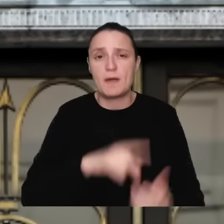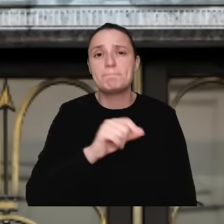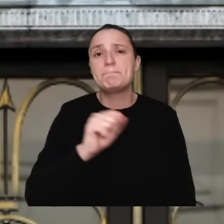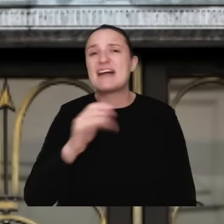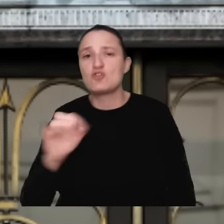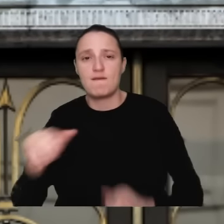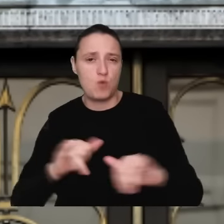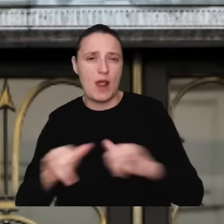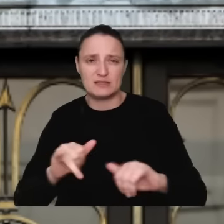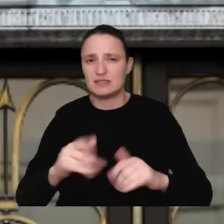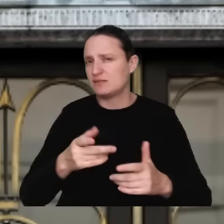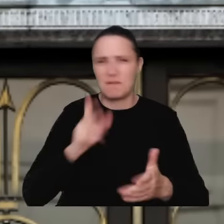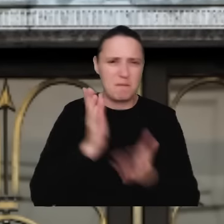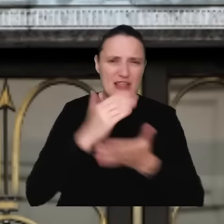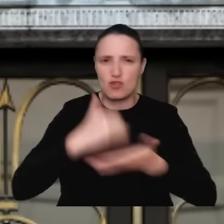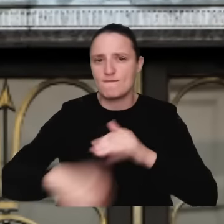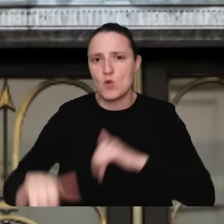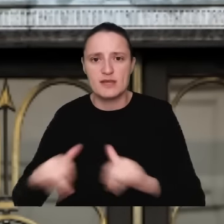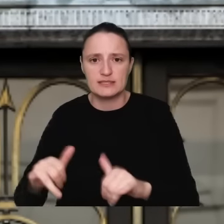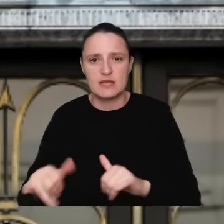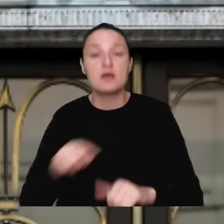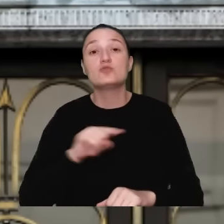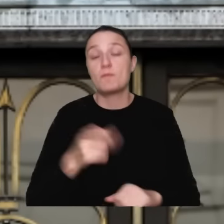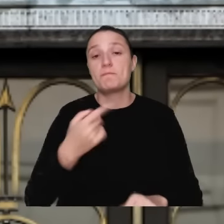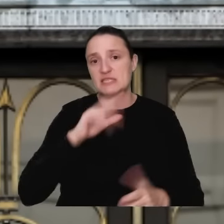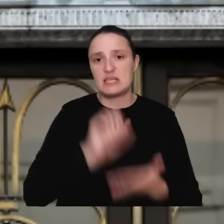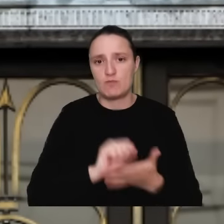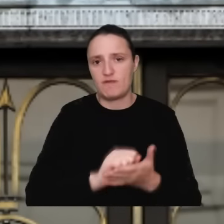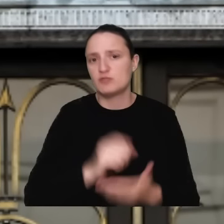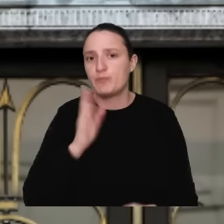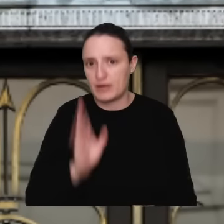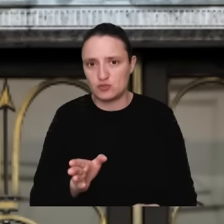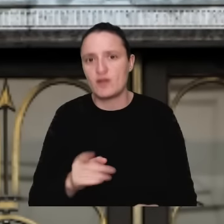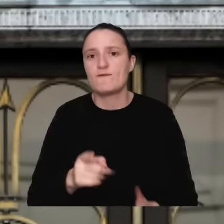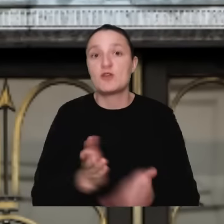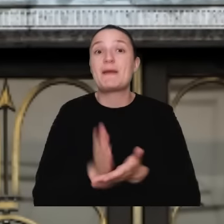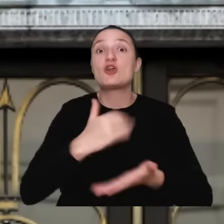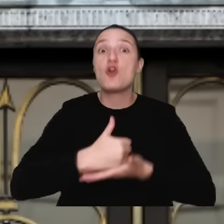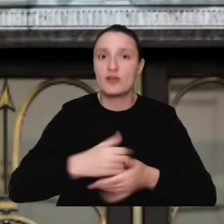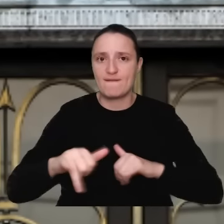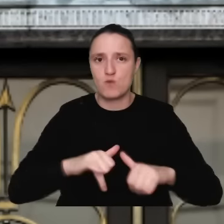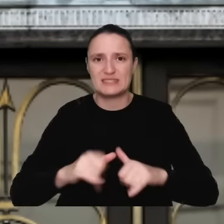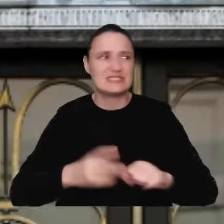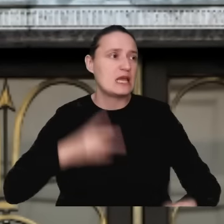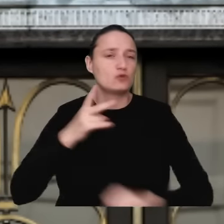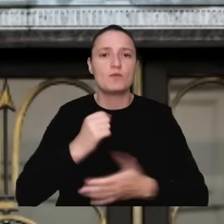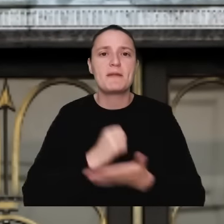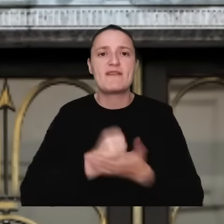wskazuje nazewnictwo naszego zespołu, ono się będzie zajmować tymi patologiami, nadużyciami prawa,